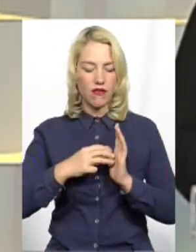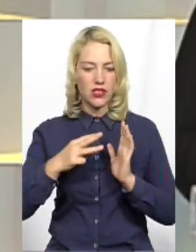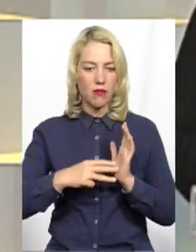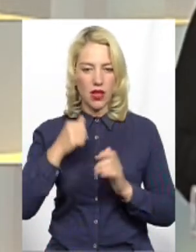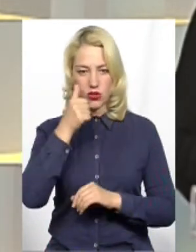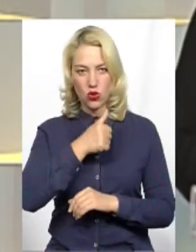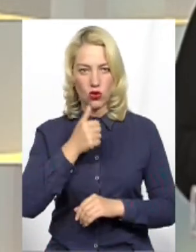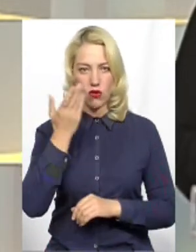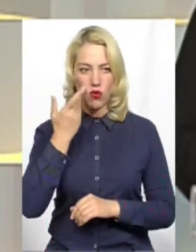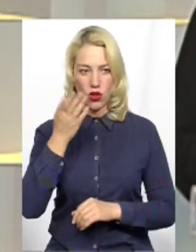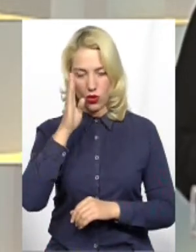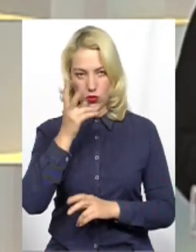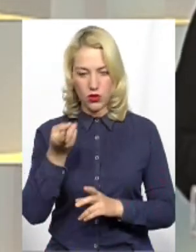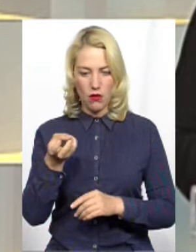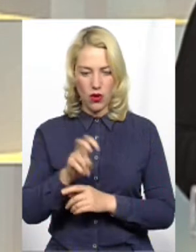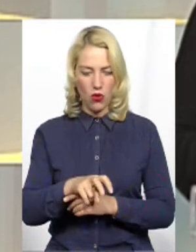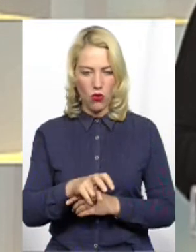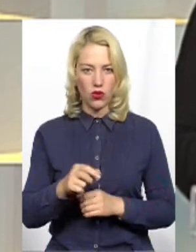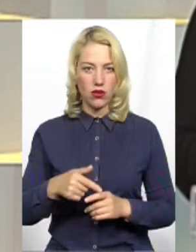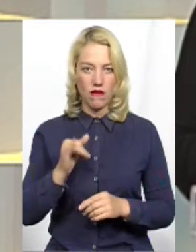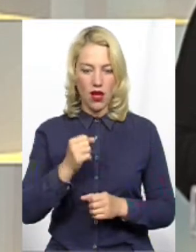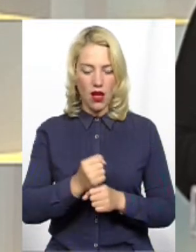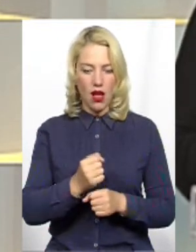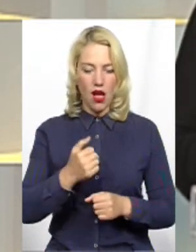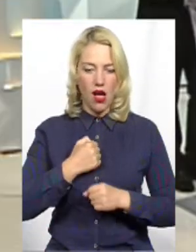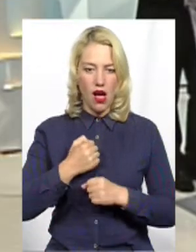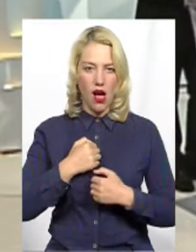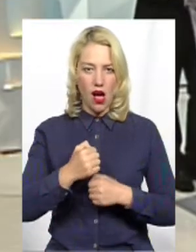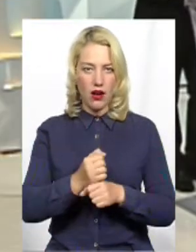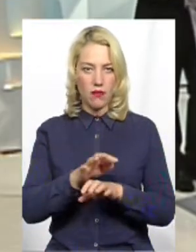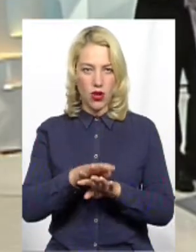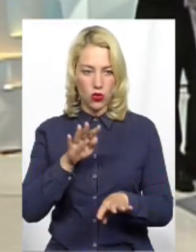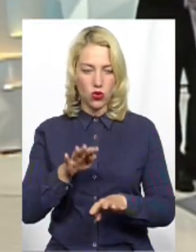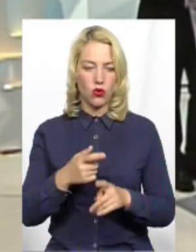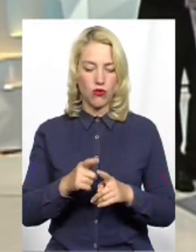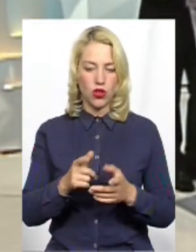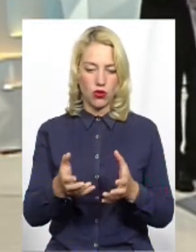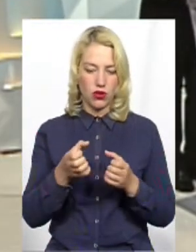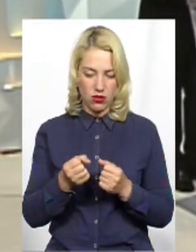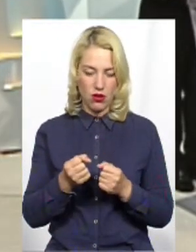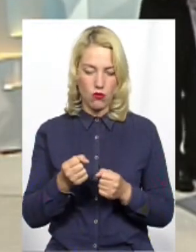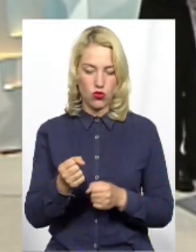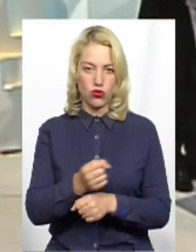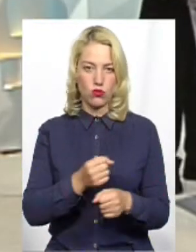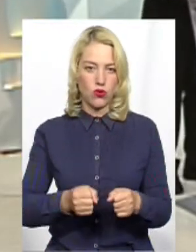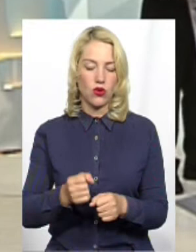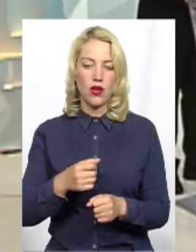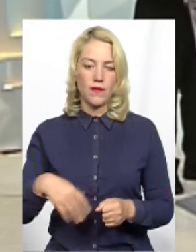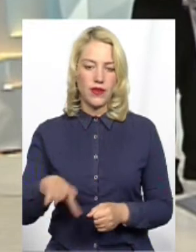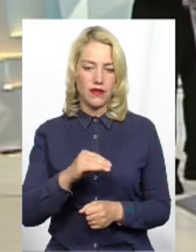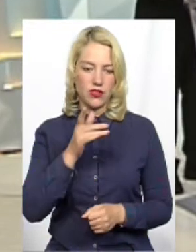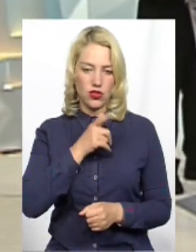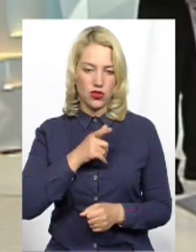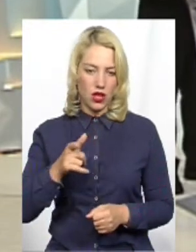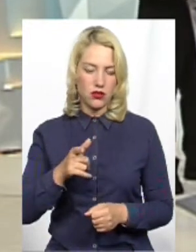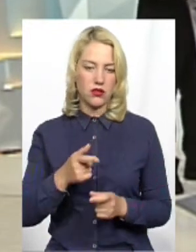хлопці приходять в армію, вони отримують зброю. І з цією зброєю служать в армії весь період проходження